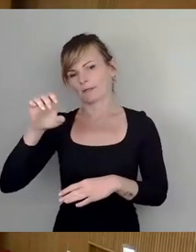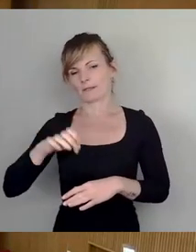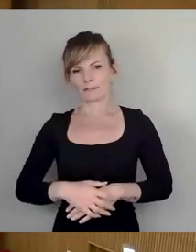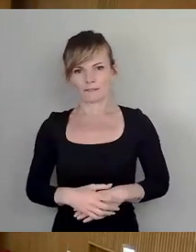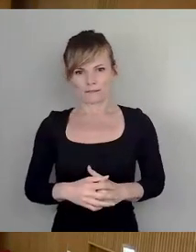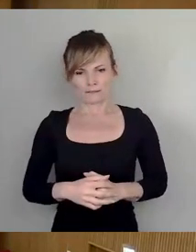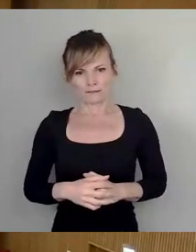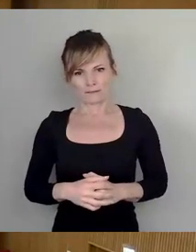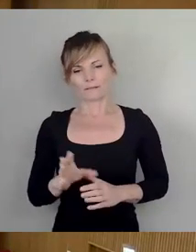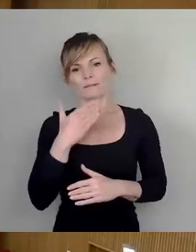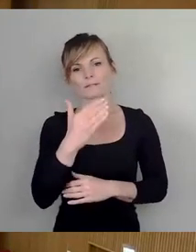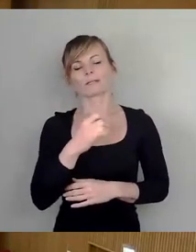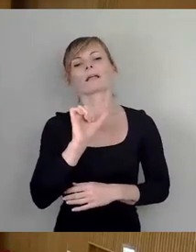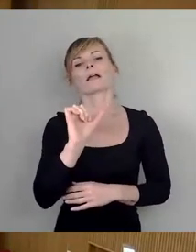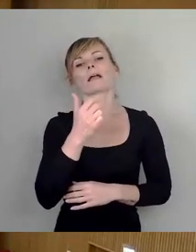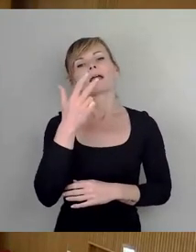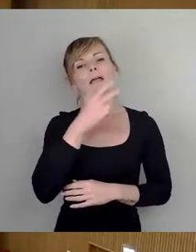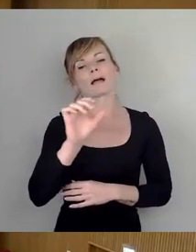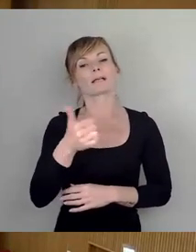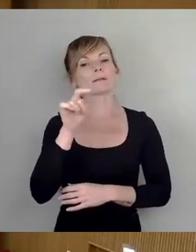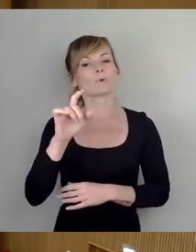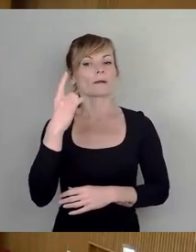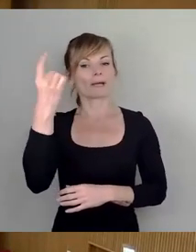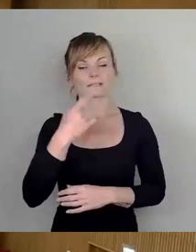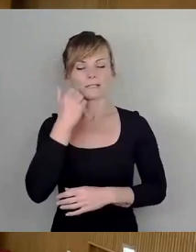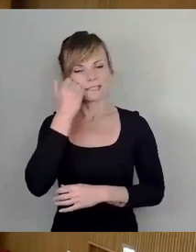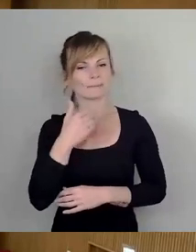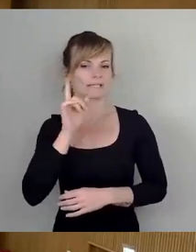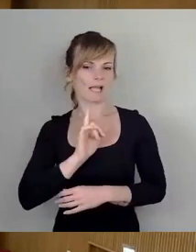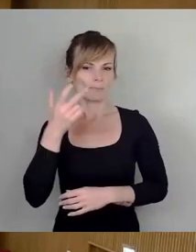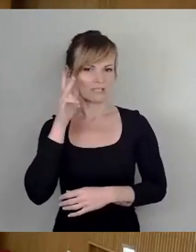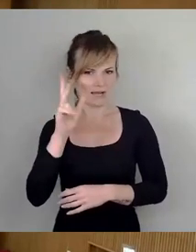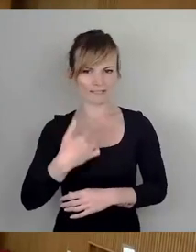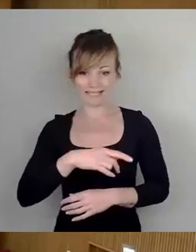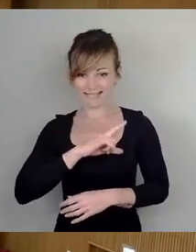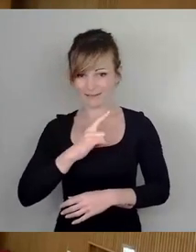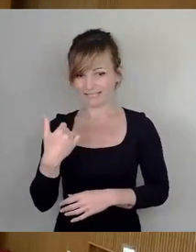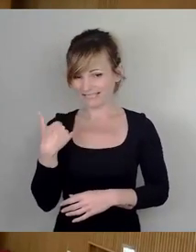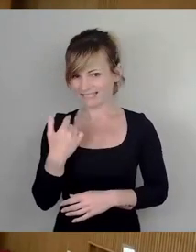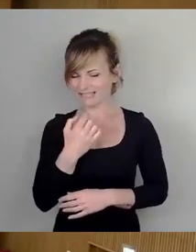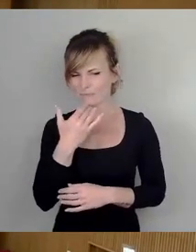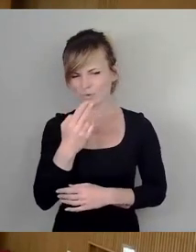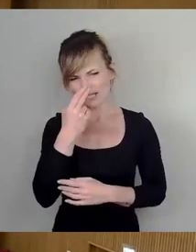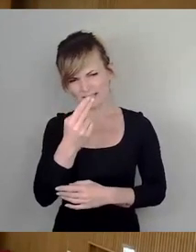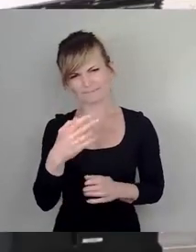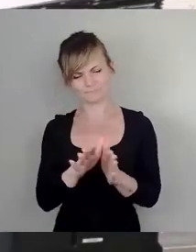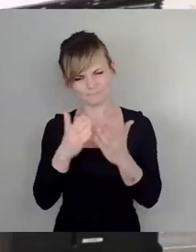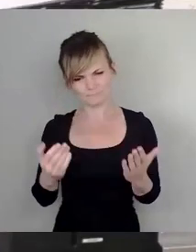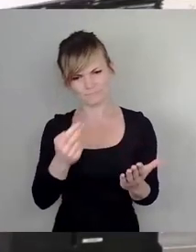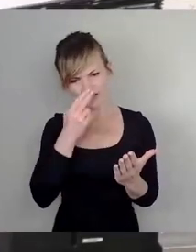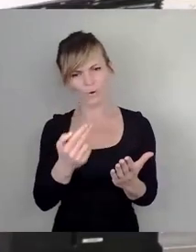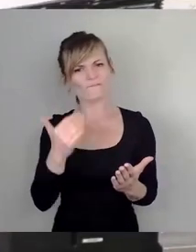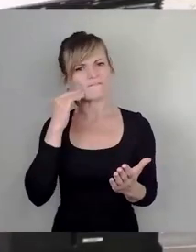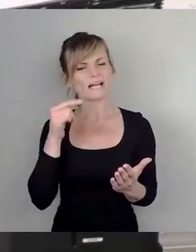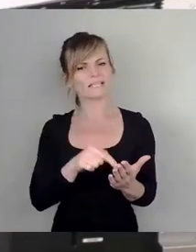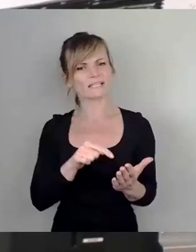Dankeschön, Herr erster Bürgermeister, liebe Damen und Herren. Ich habe mir jetzt gerade noch mal die Mühe gemacht und habe mir angeguckt, wann wir die Planung